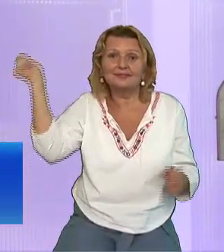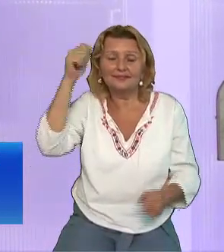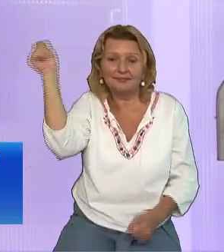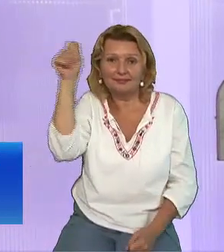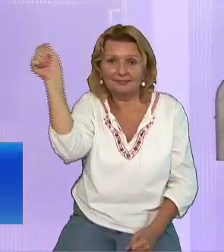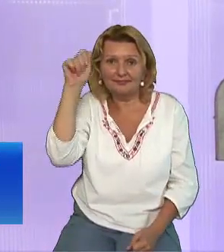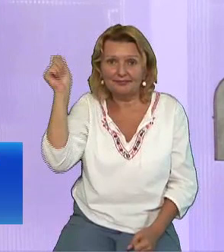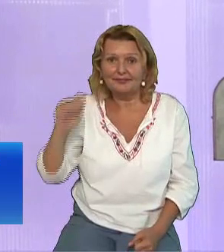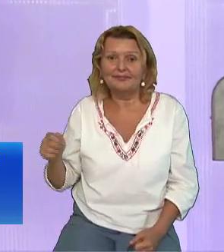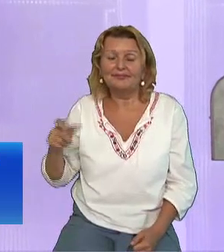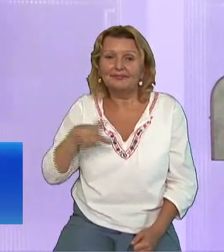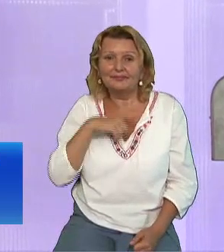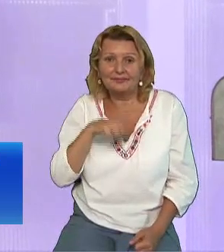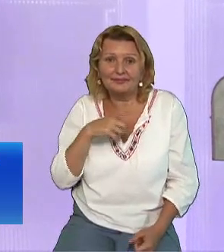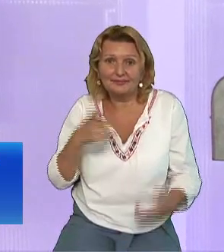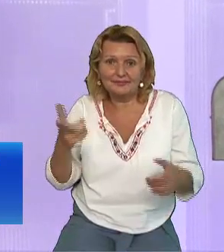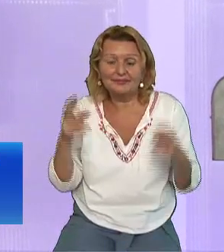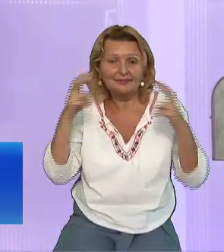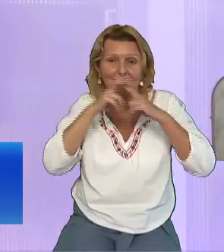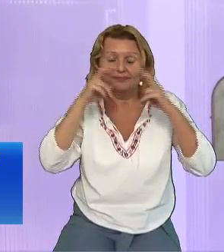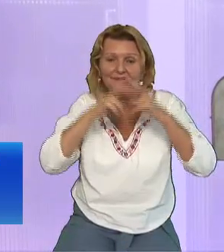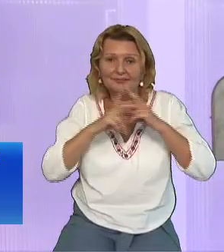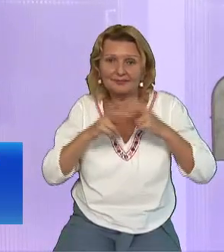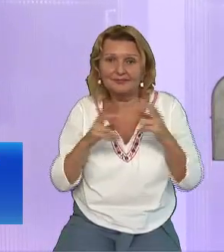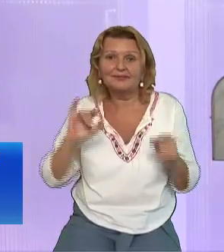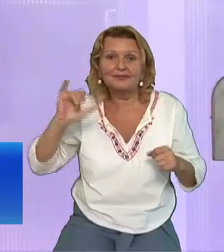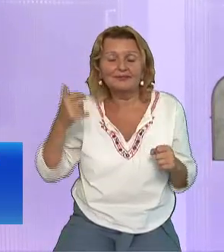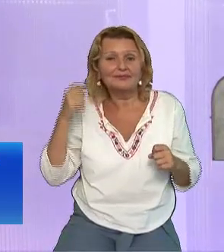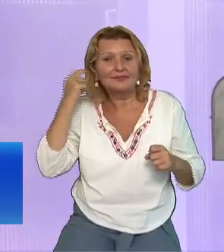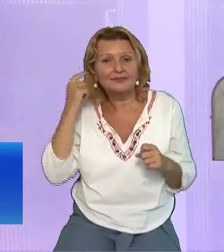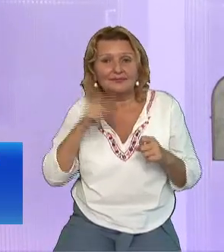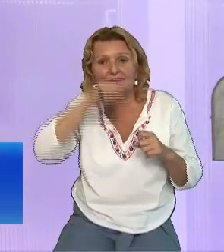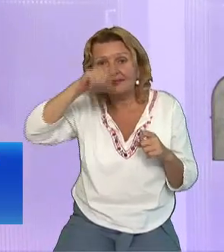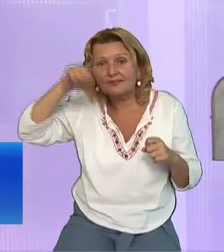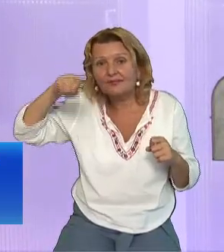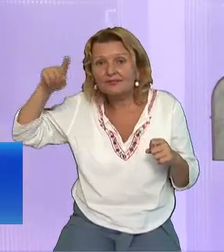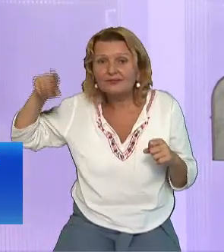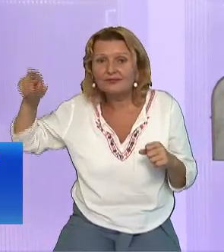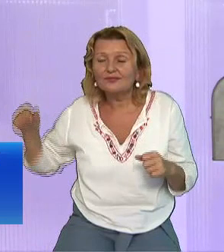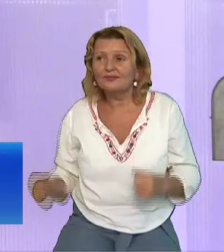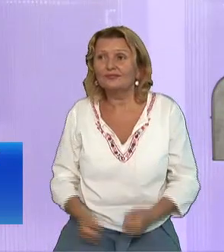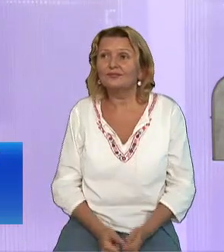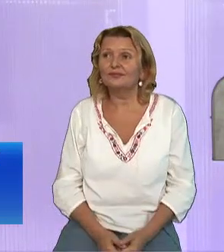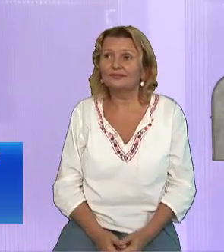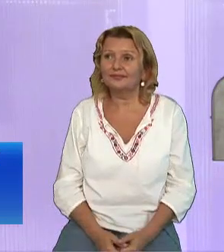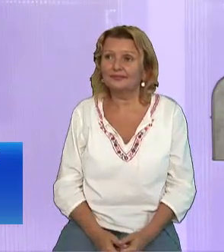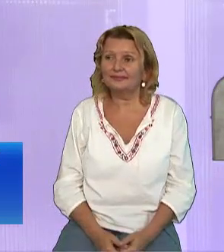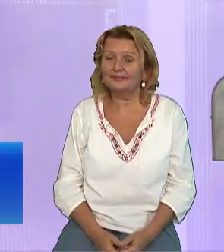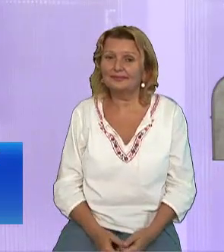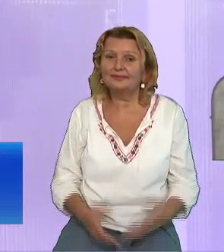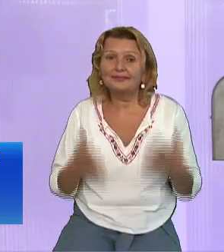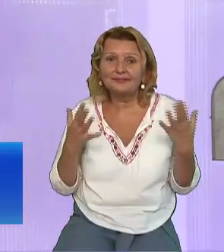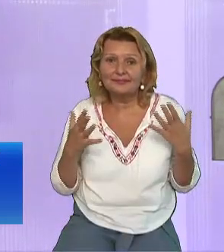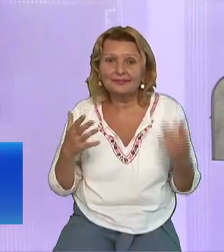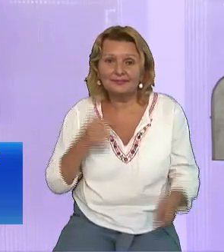cuantică Măcar așa în treacă Nu sunt un mare specialist Dar mi-a plăcut foarte mult să văd Că lucrurile care nu se văd